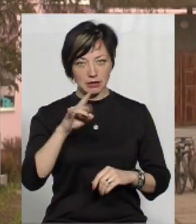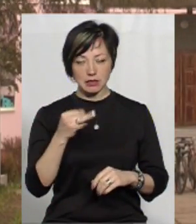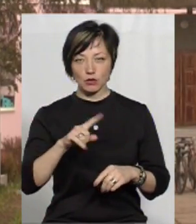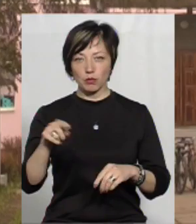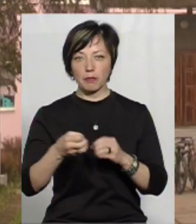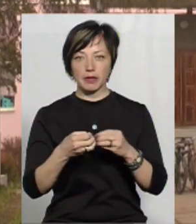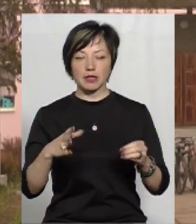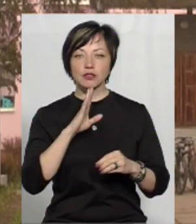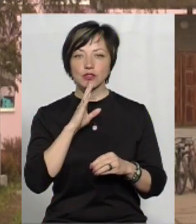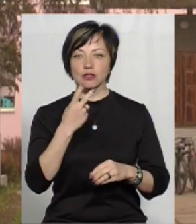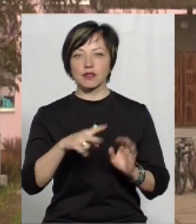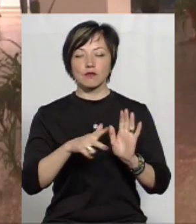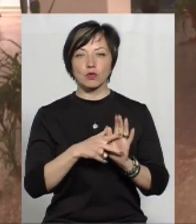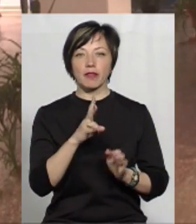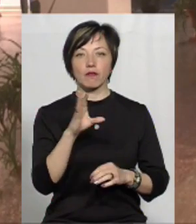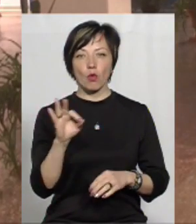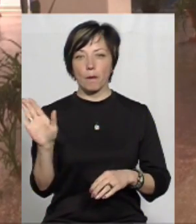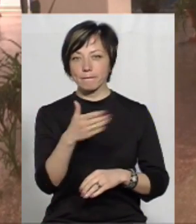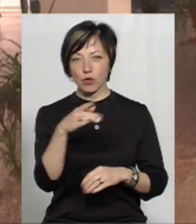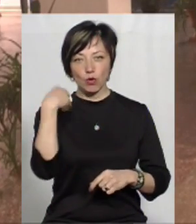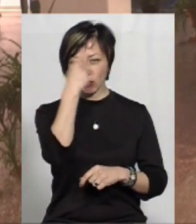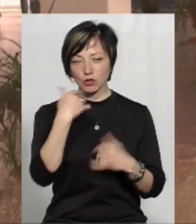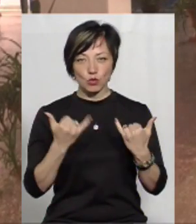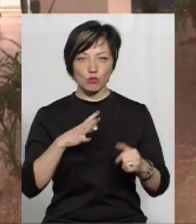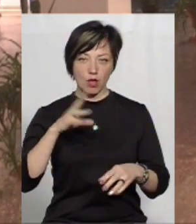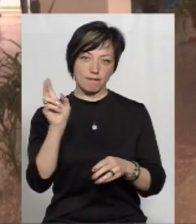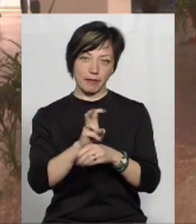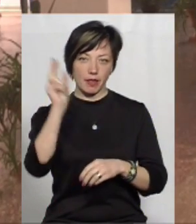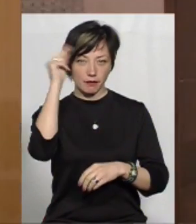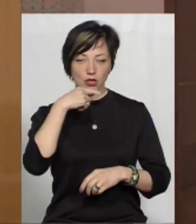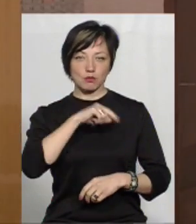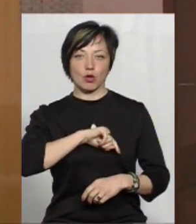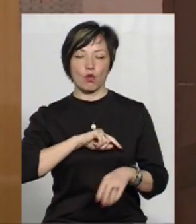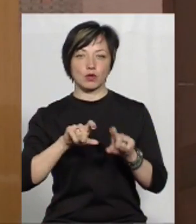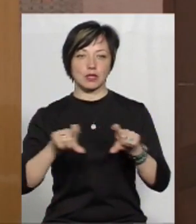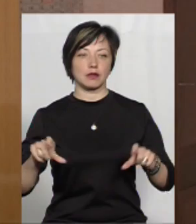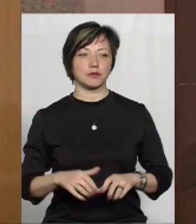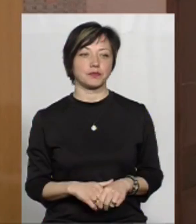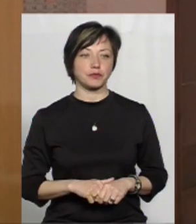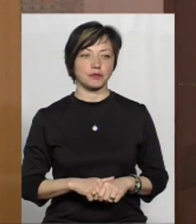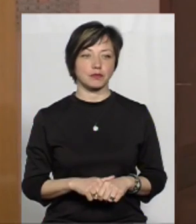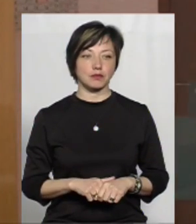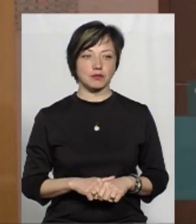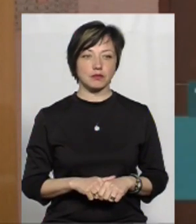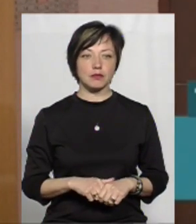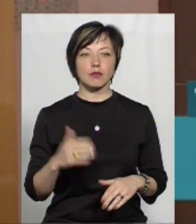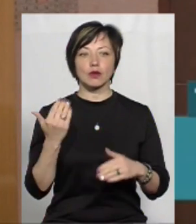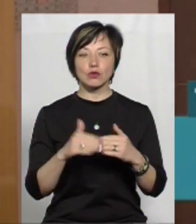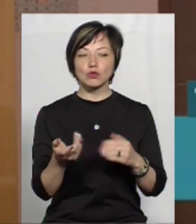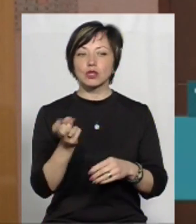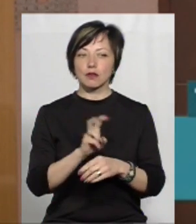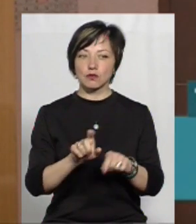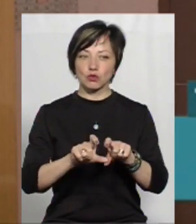15, яку дівчата з 28-го НВО б'ють в обличчя, сьогодні була на навчанні, каже психолог навчального закладу Алла Царенко. Вона вже в школі.